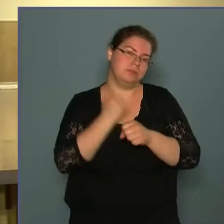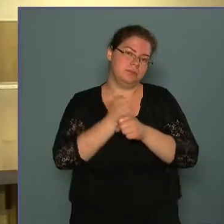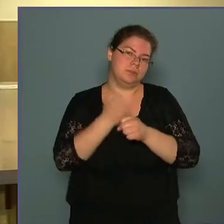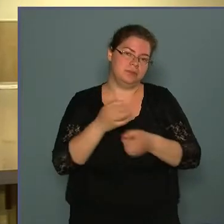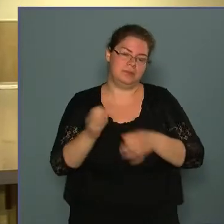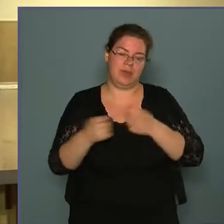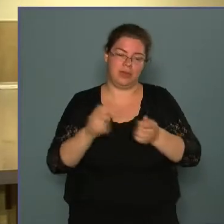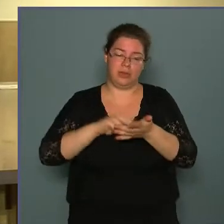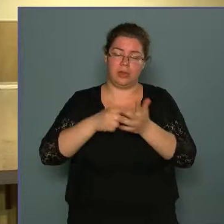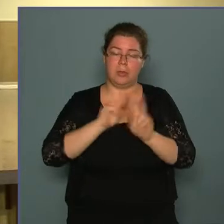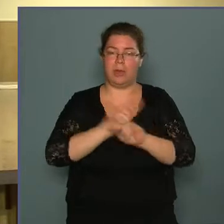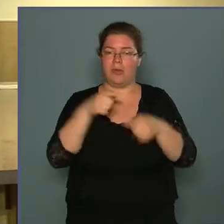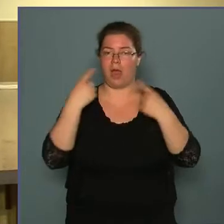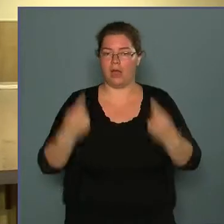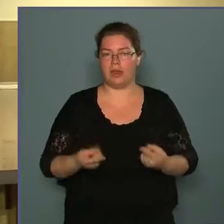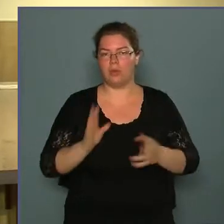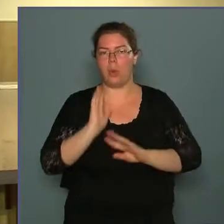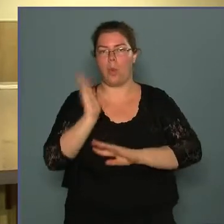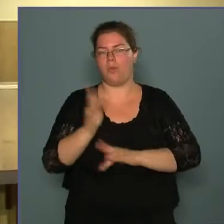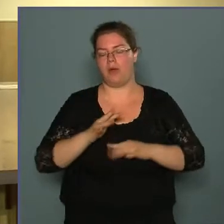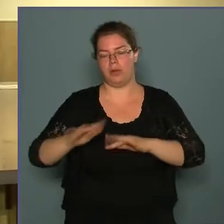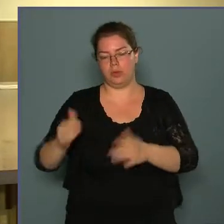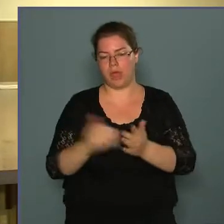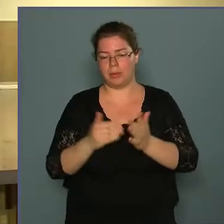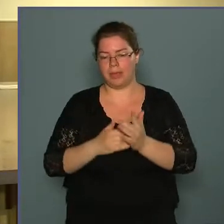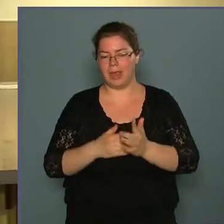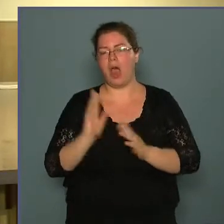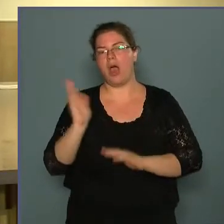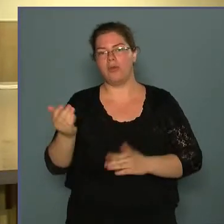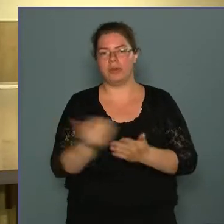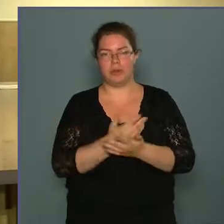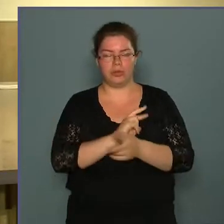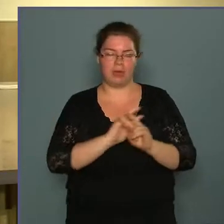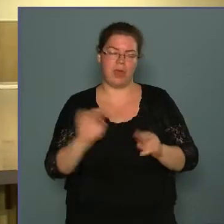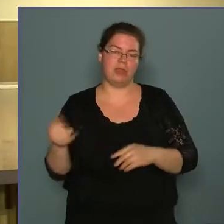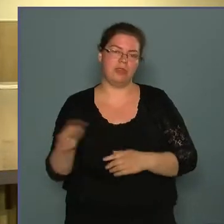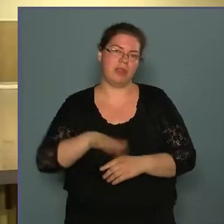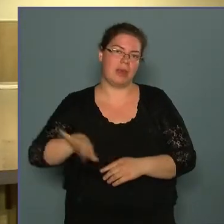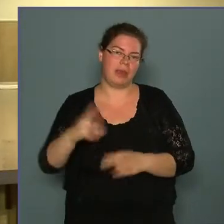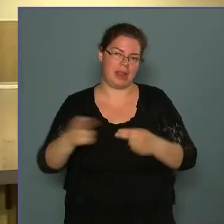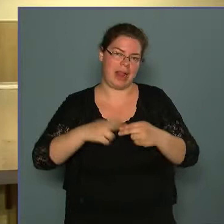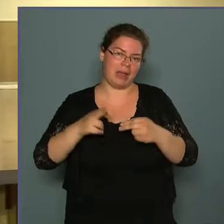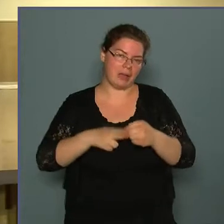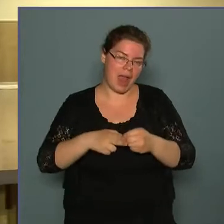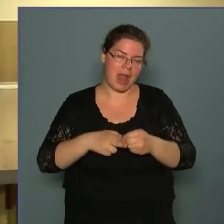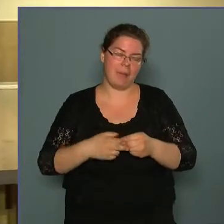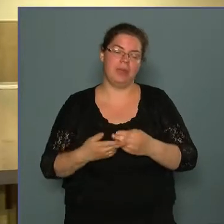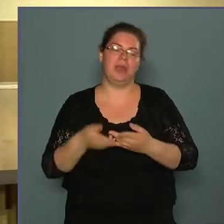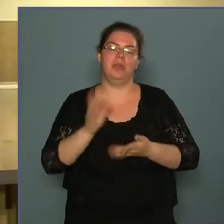határozva, hogy hova vonulnak. Még ahol szükség van, és a területileg legközelebb lévő